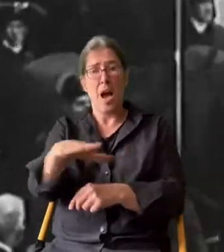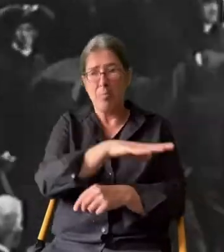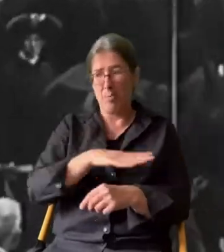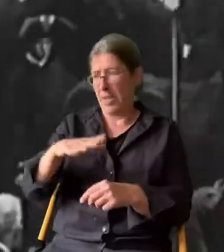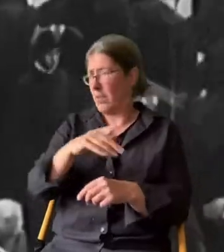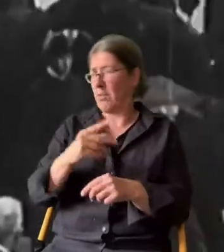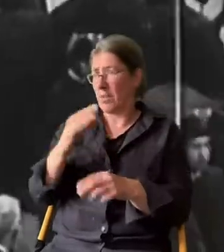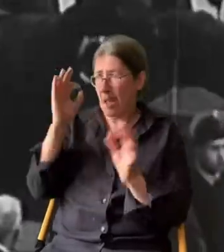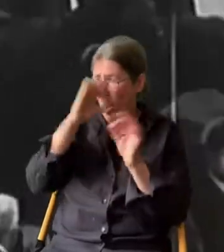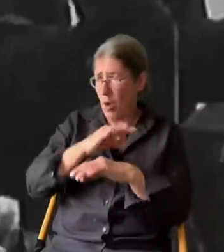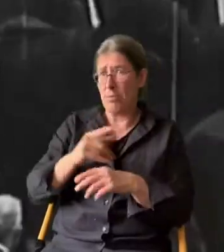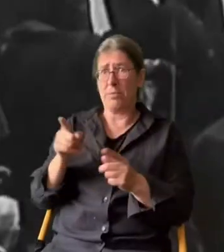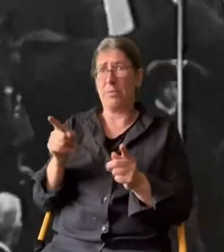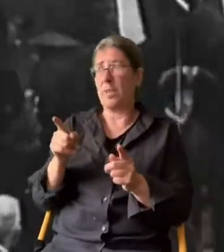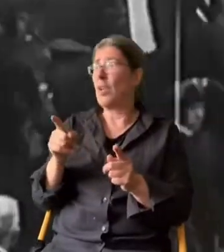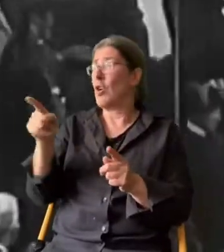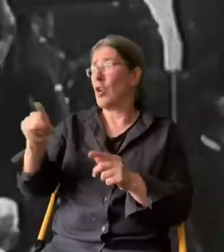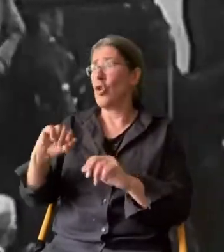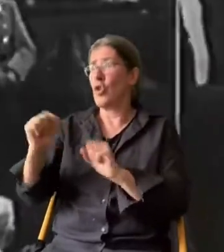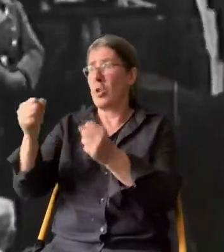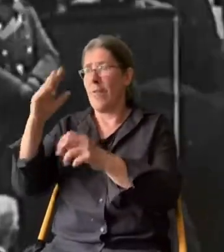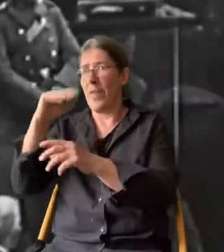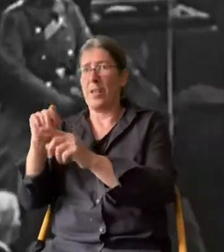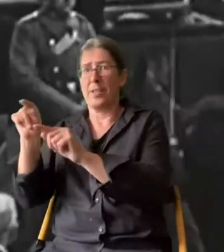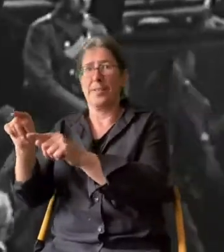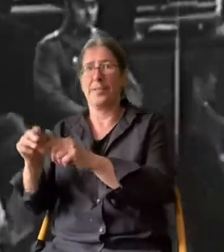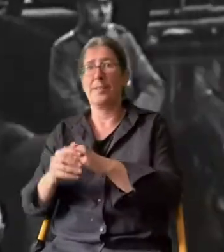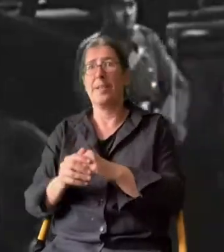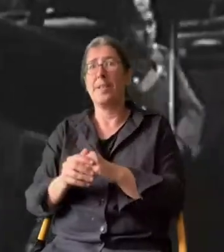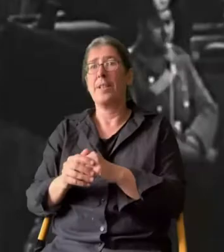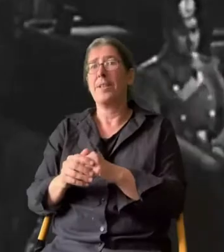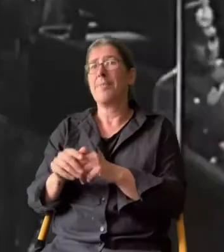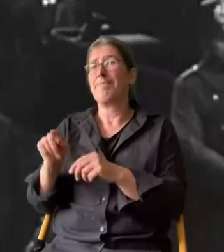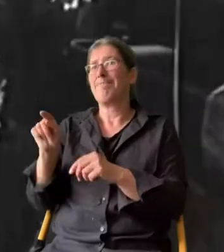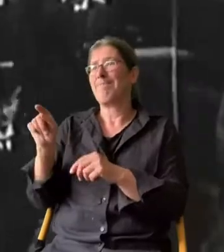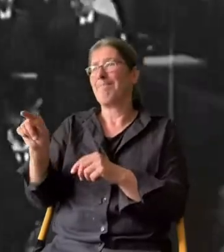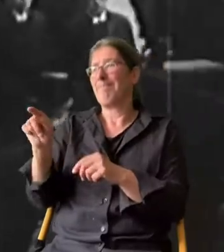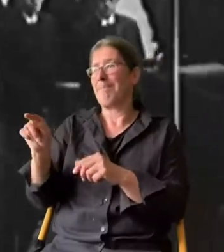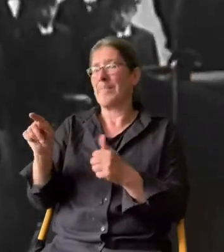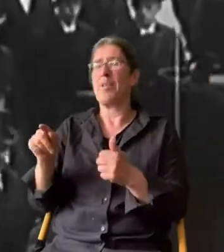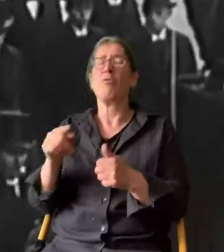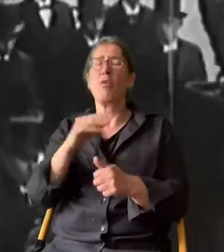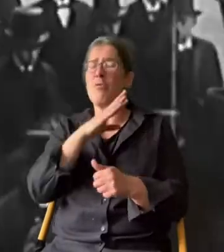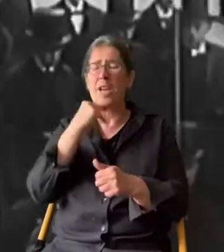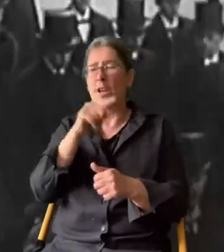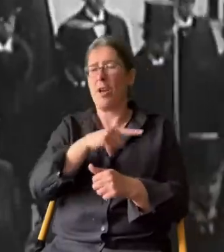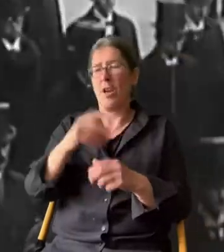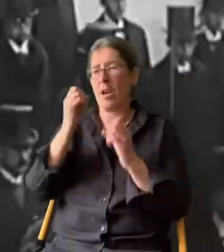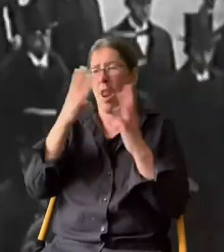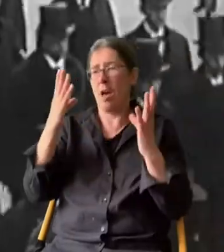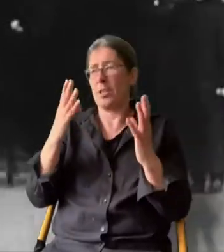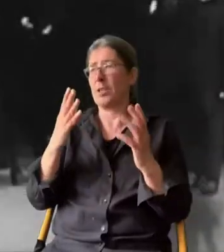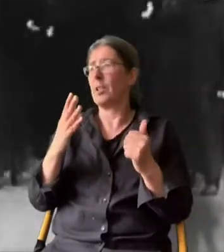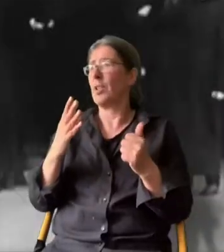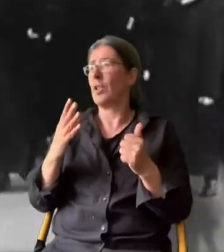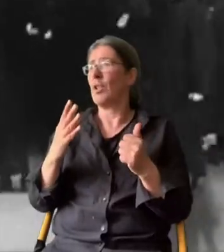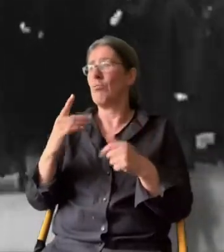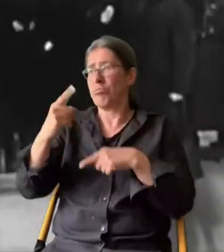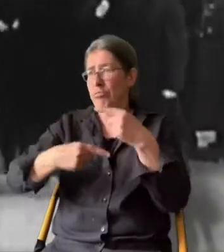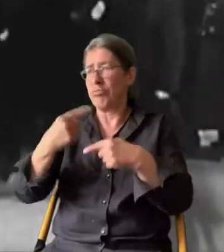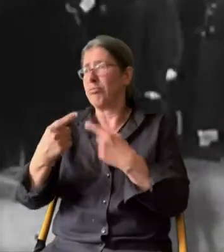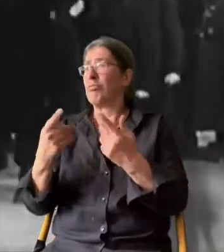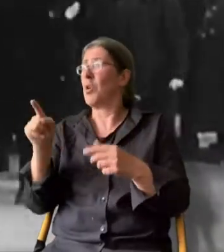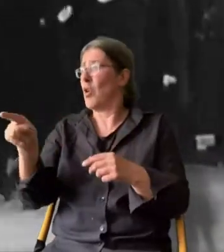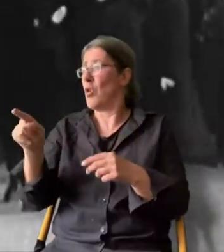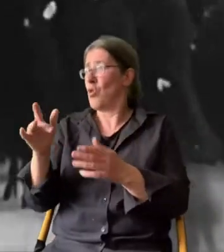Die Republik trauert um ihren Gründervater. Doch die eigentliche Ursache, daran besteht damals für viele kein Zweifel, sind